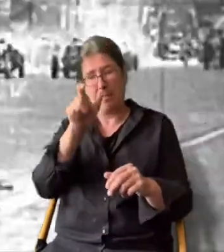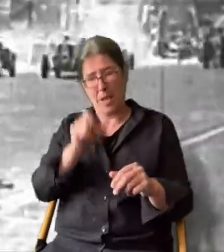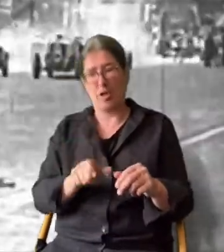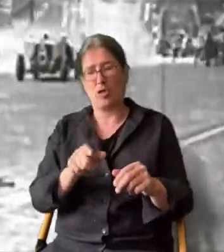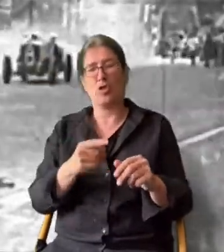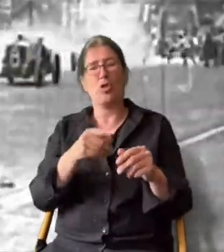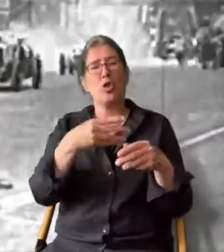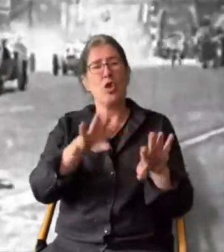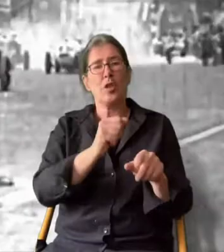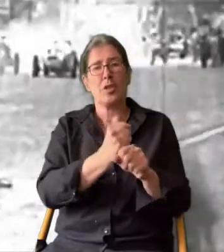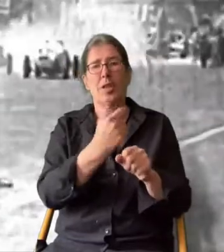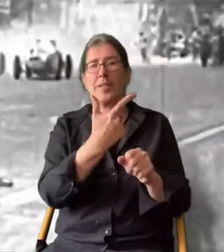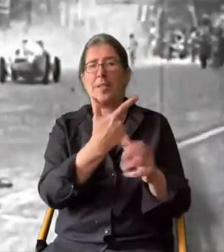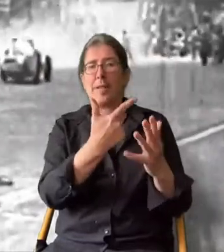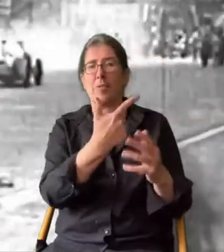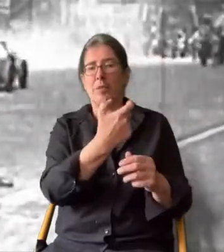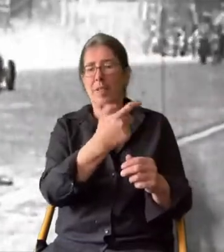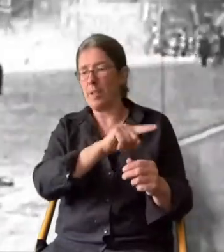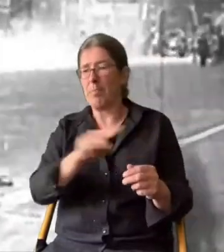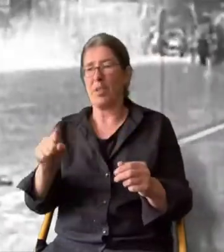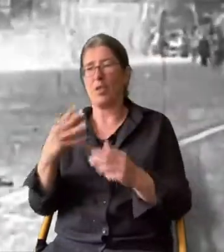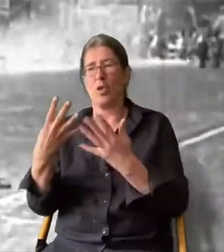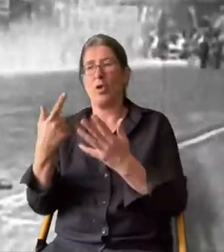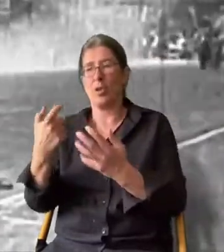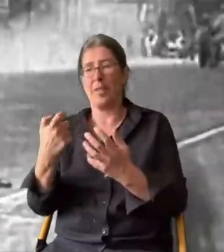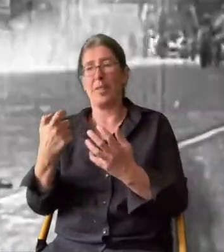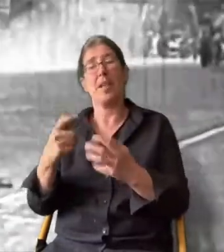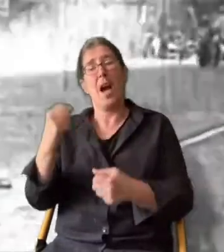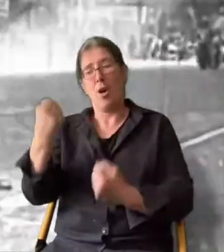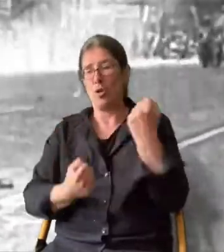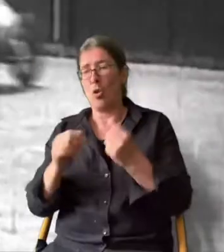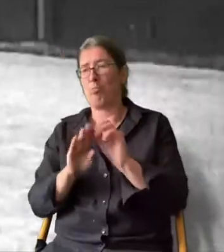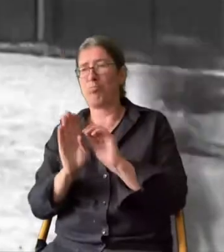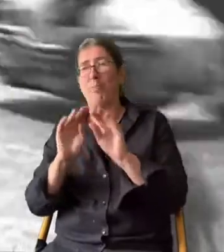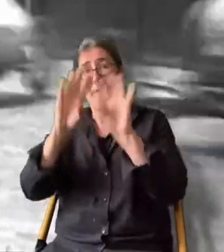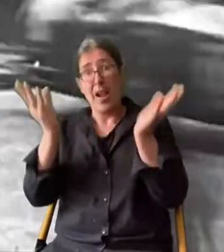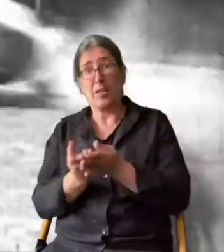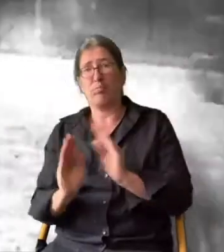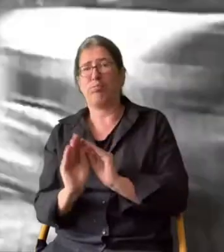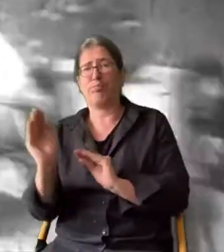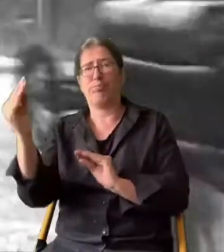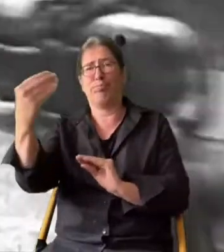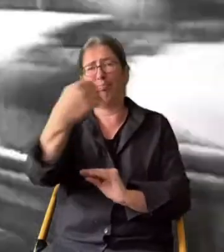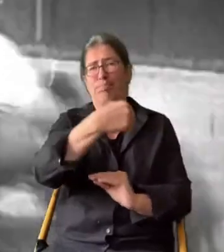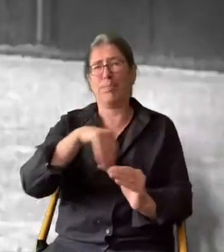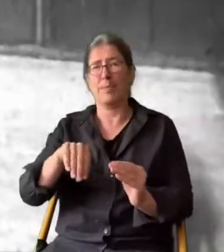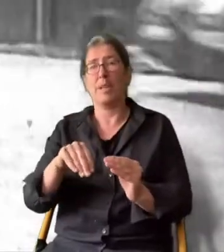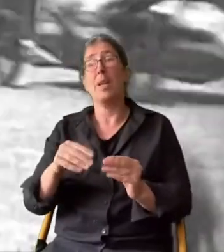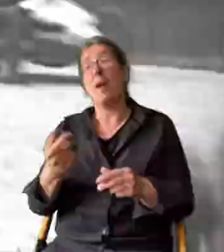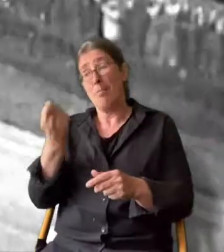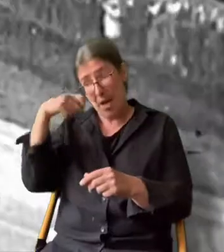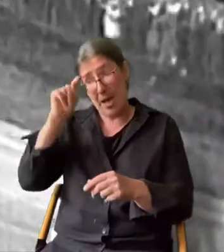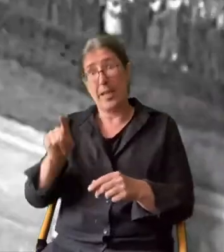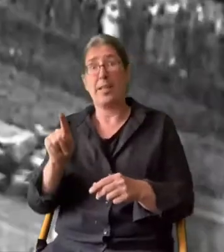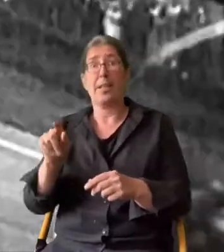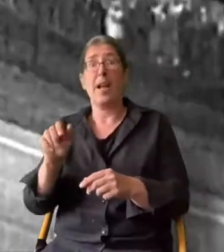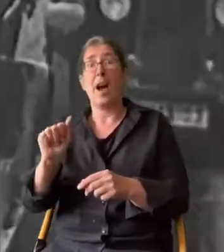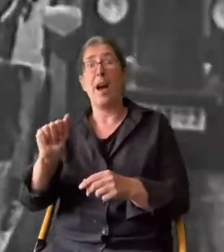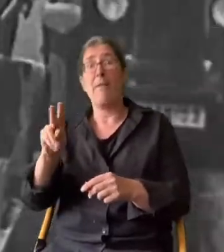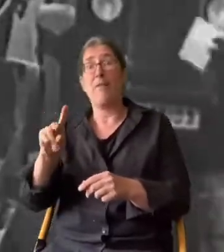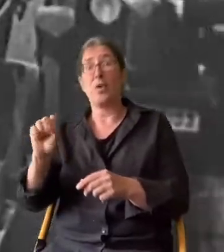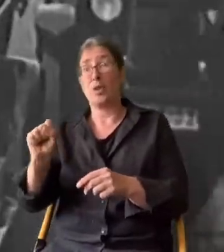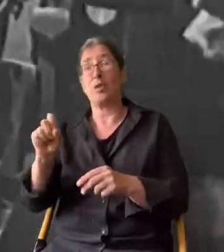Als erster Mensch umrundet sie von 1927 bis 1929 die ganze Welt im Auto. Auf der Berliner